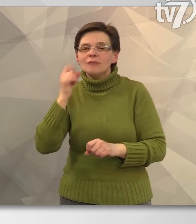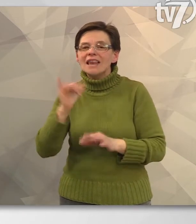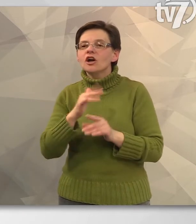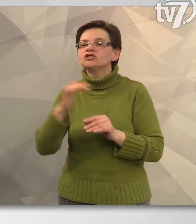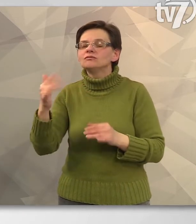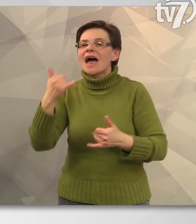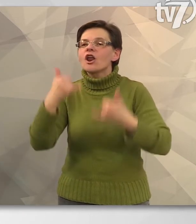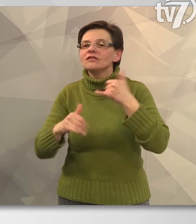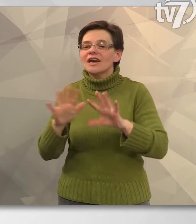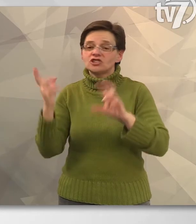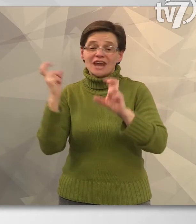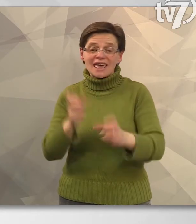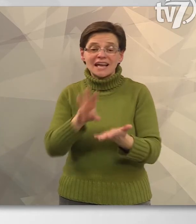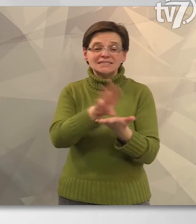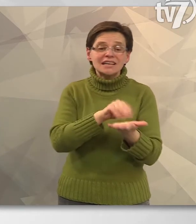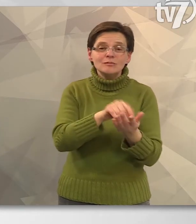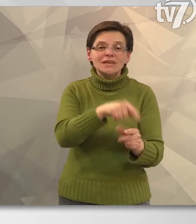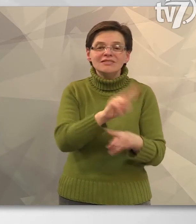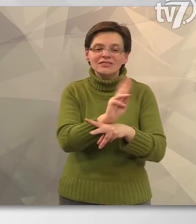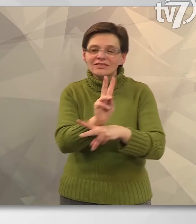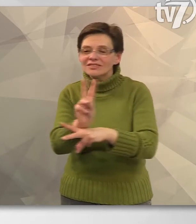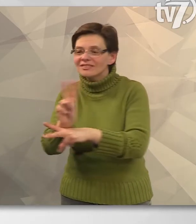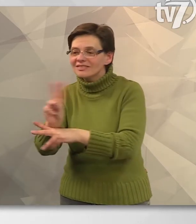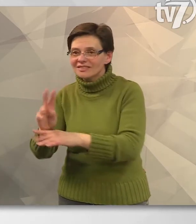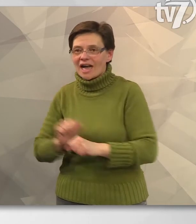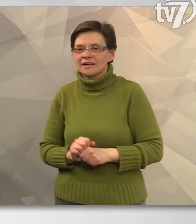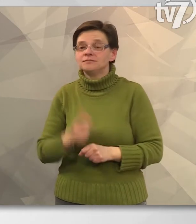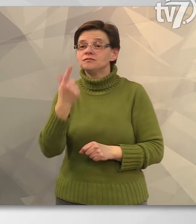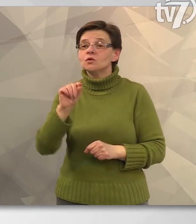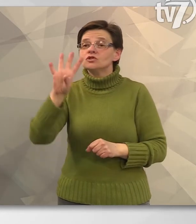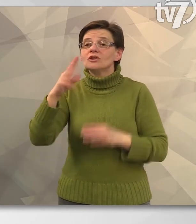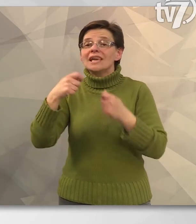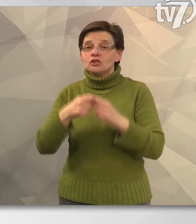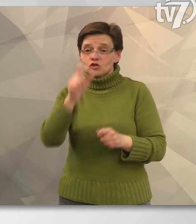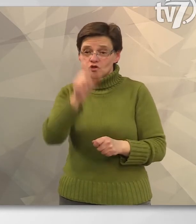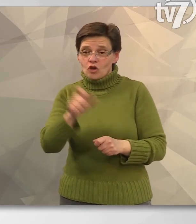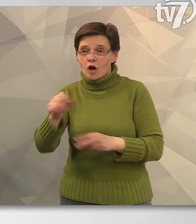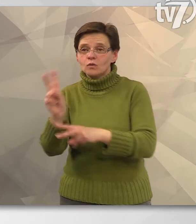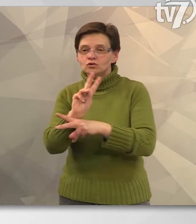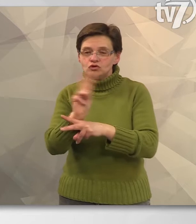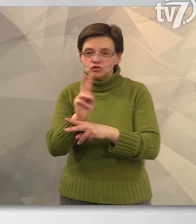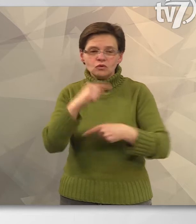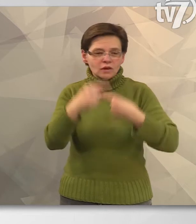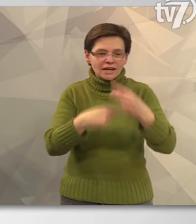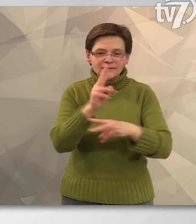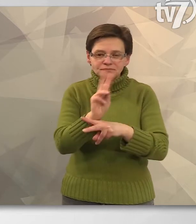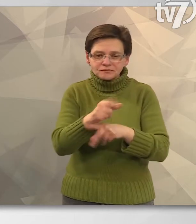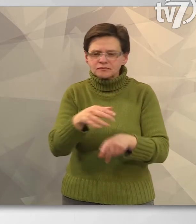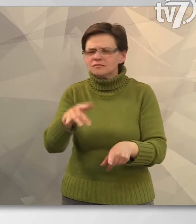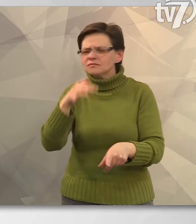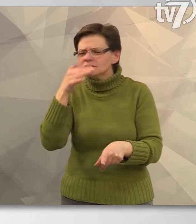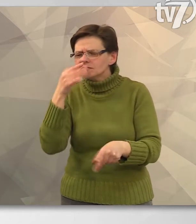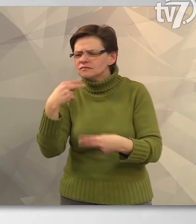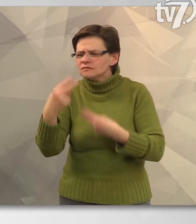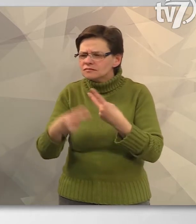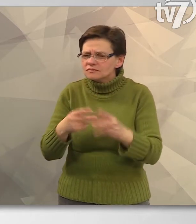pálinka és párlatversenyre érkezett minták bírálata. A 24 tagú érzékszervi zsűri azt vizsgálja, hogy a